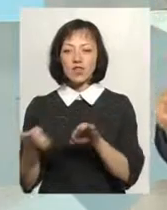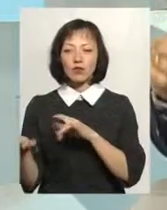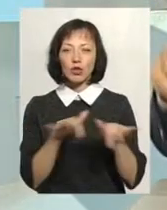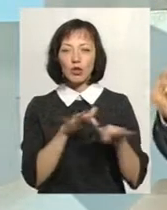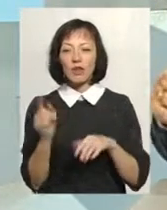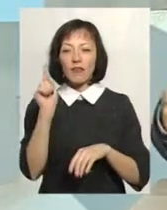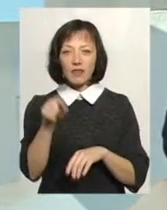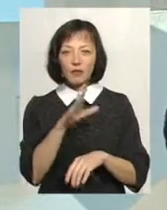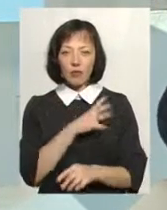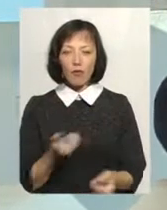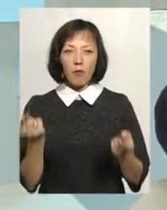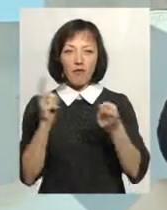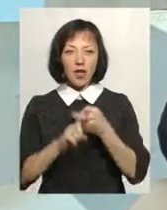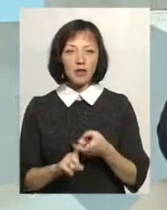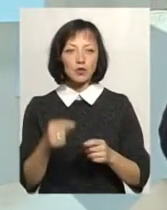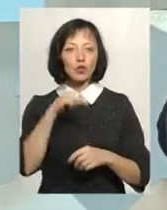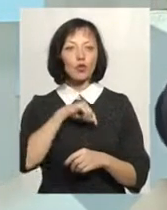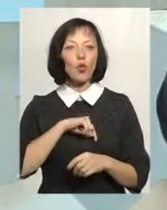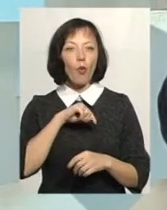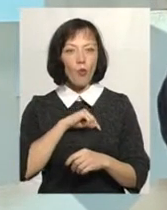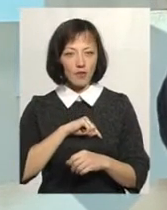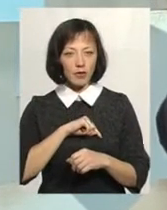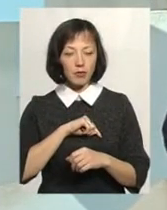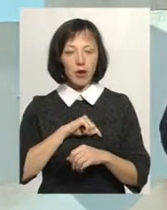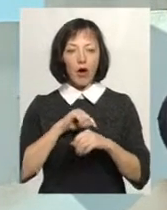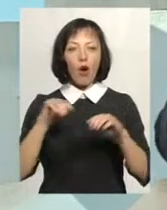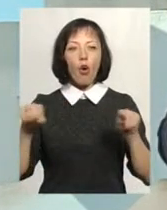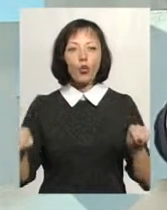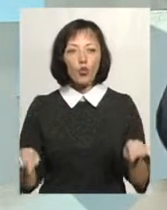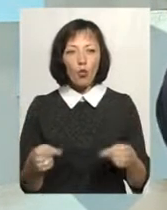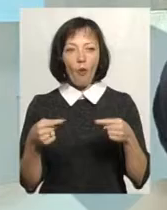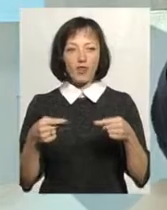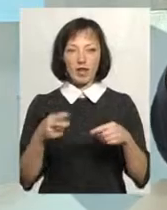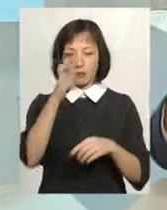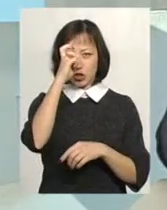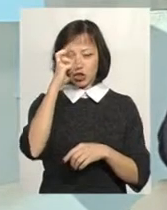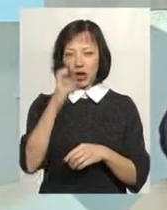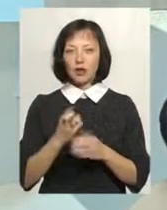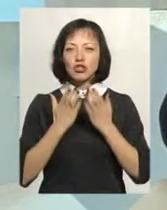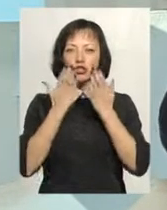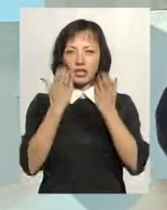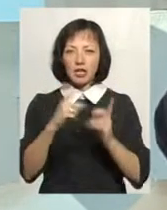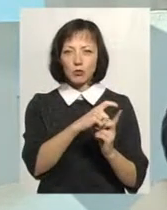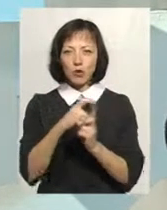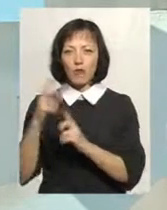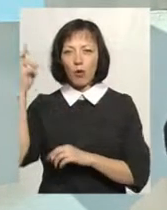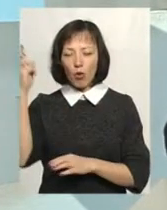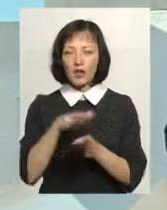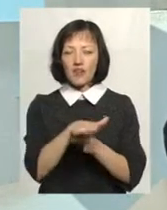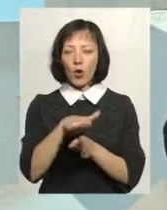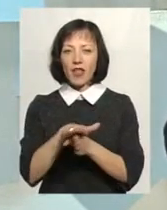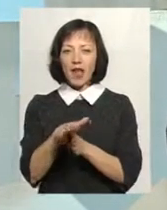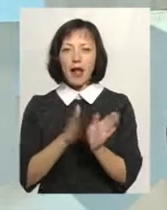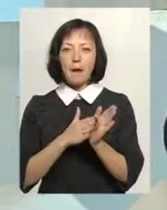він був саме пов'язаний із духовним оновленням держав, із читанням Слова Божого, і з виконанням